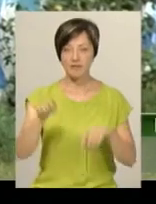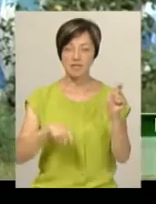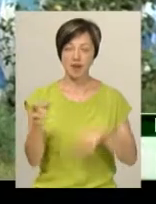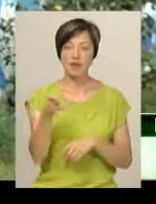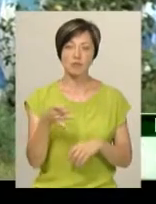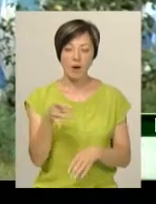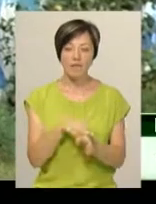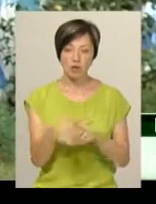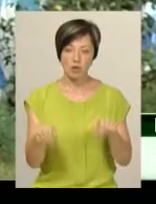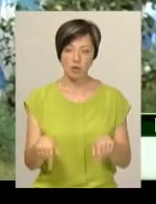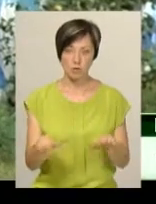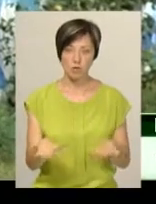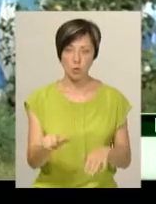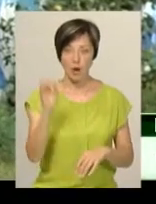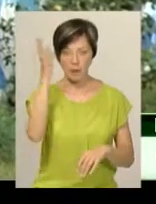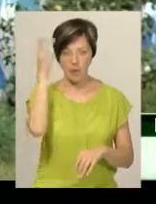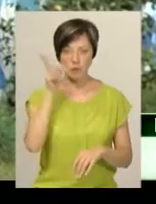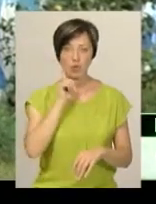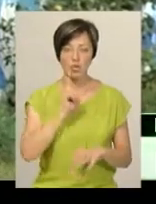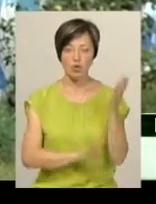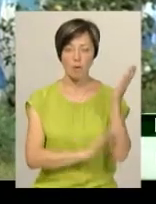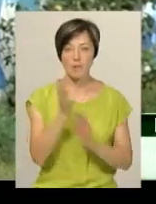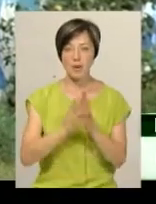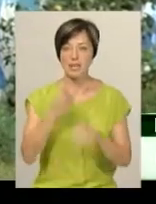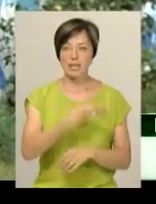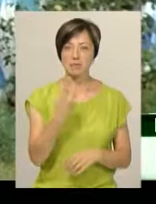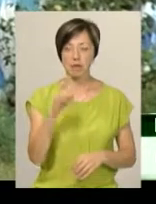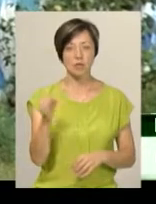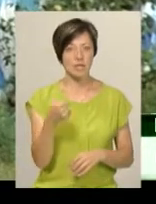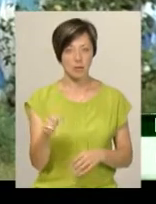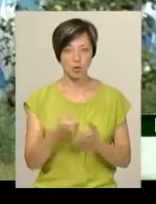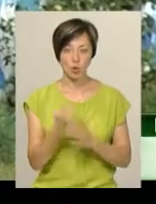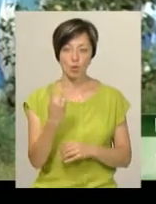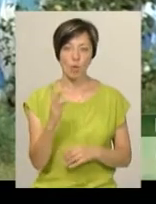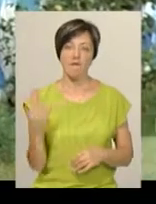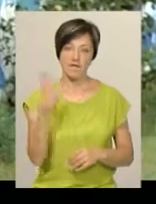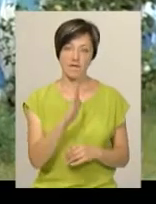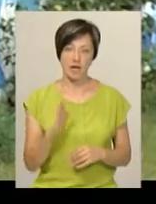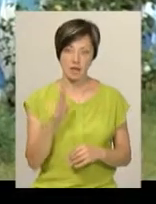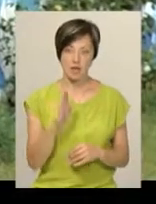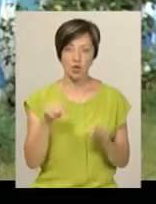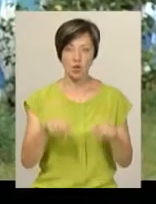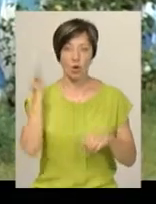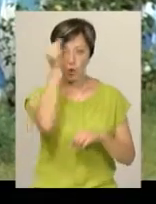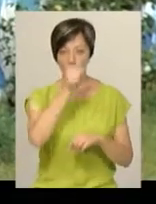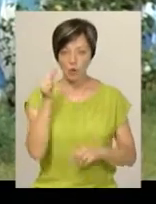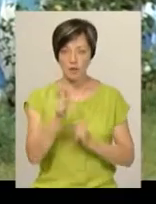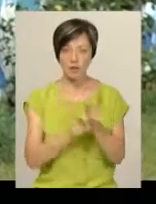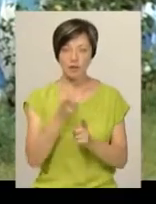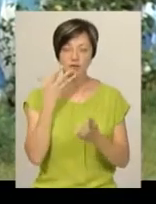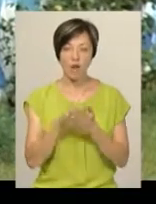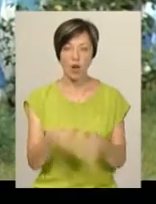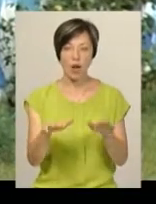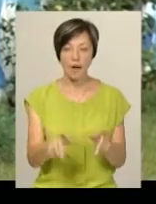відбудеться на цьому місті у Хмельницькому молодіжному парку з 31 серпня до 2 вересня. Цього року він змінив свою